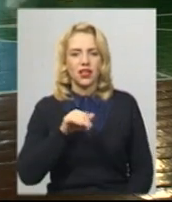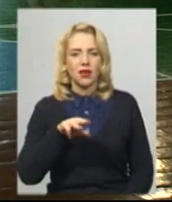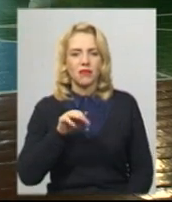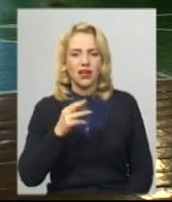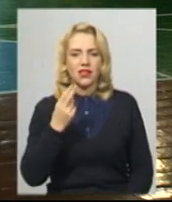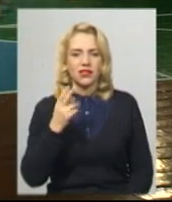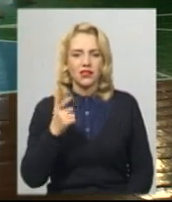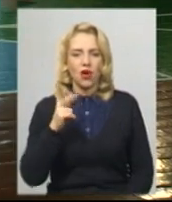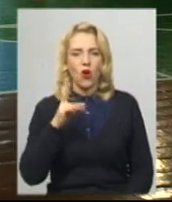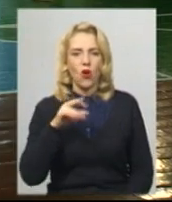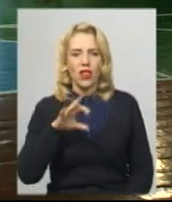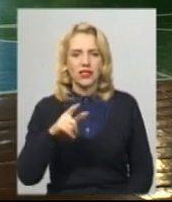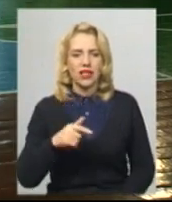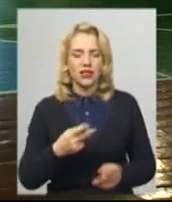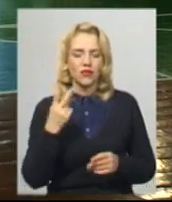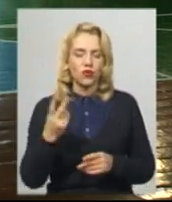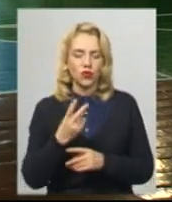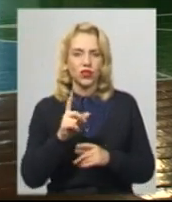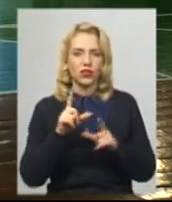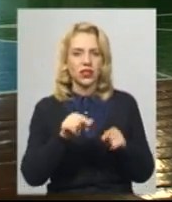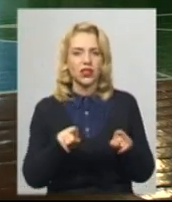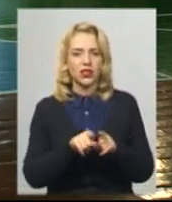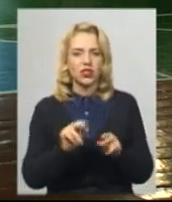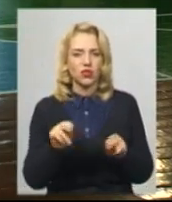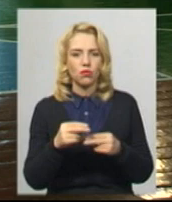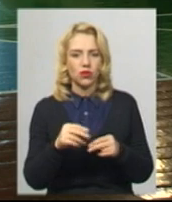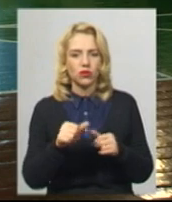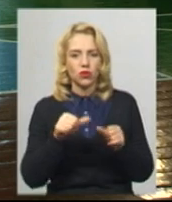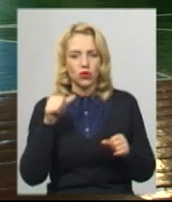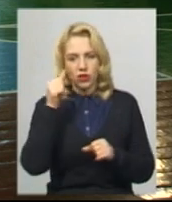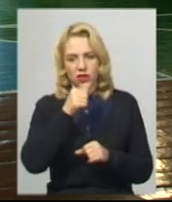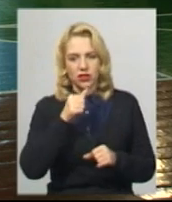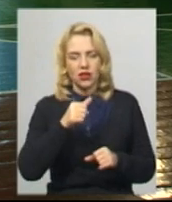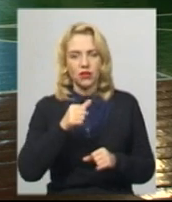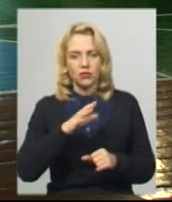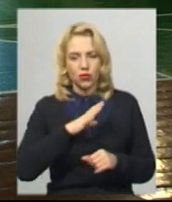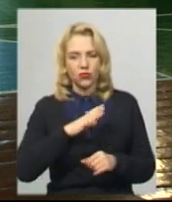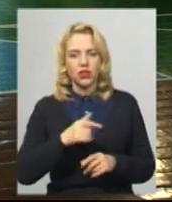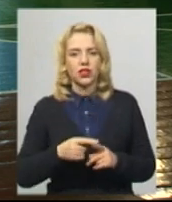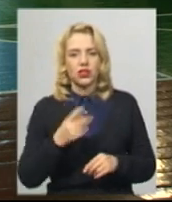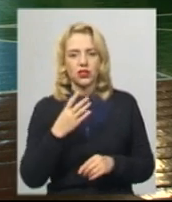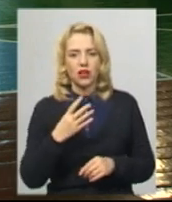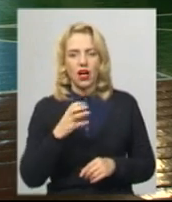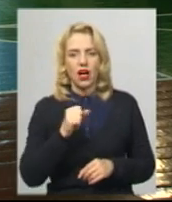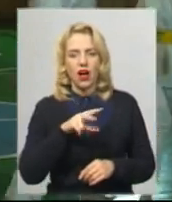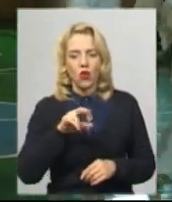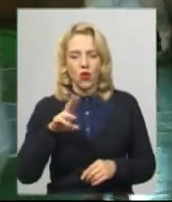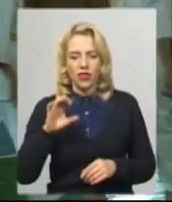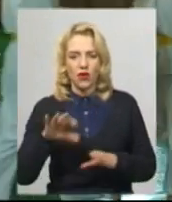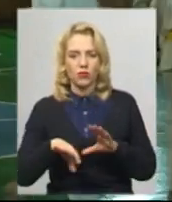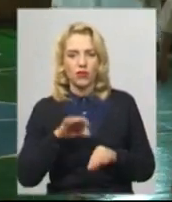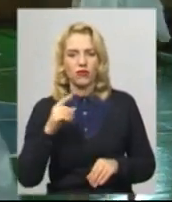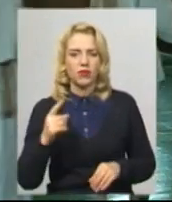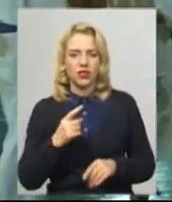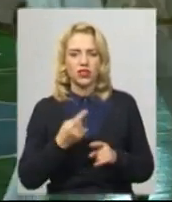в другий їде на цей чемпіонат. Він минулого разу був, це чотири роки тому. Альона відібралася вперше. Цей